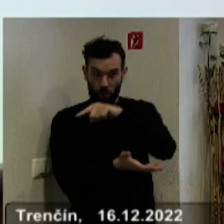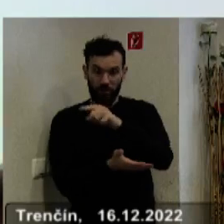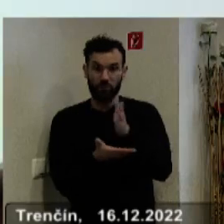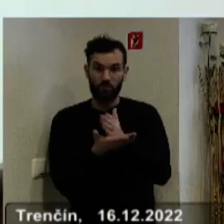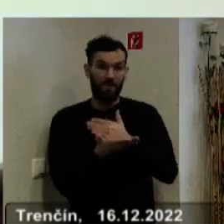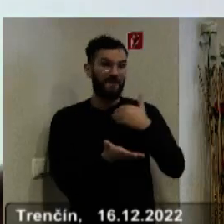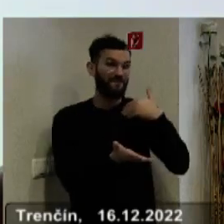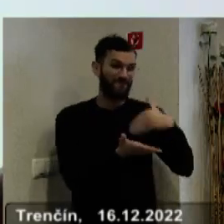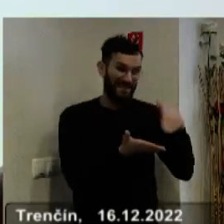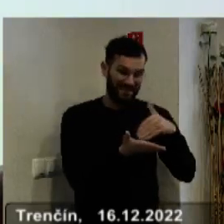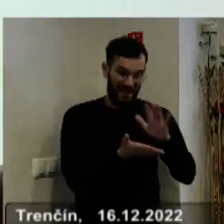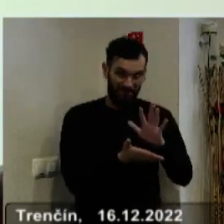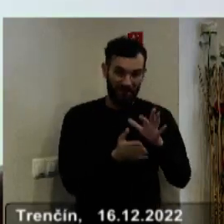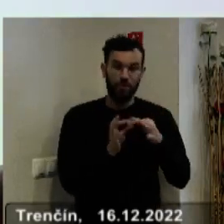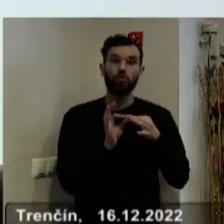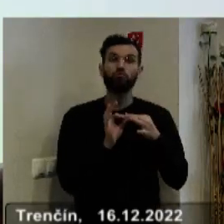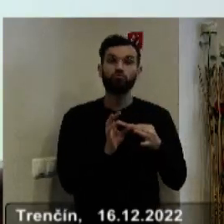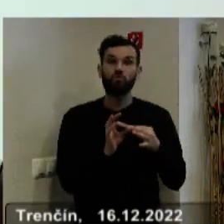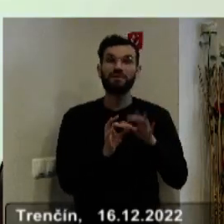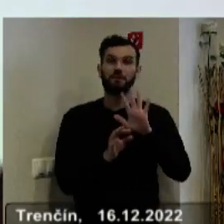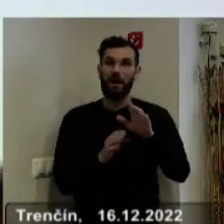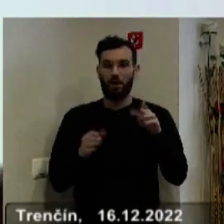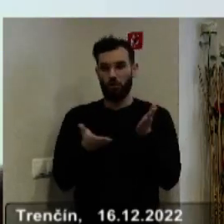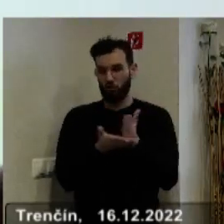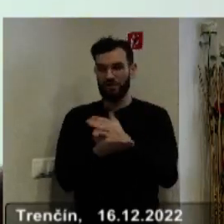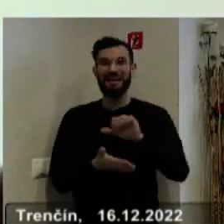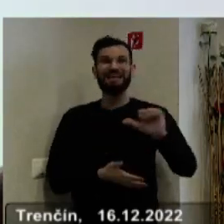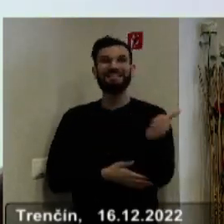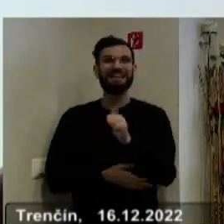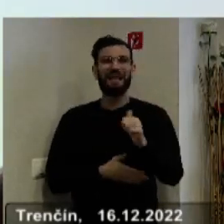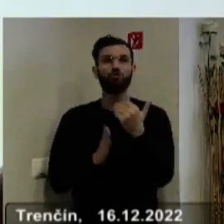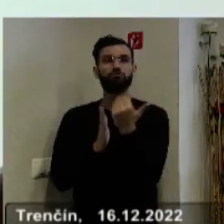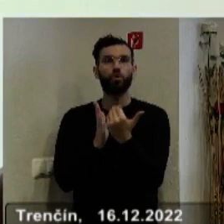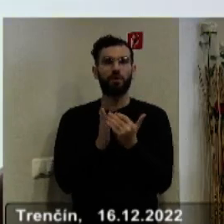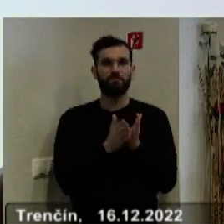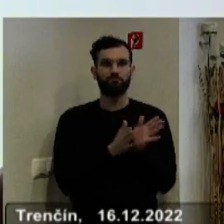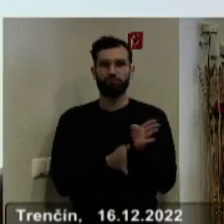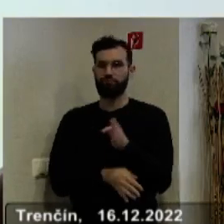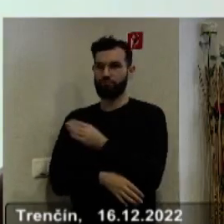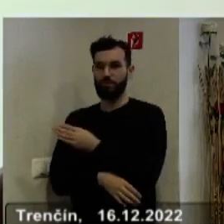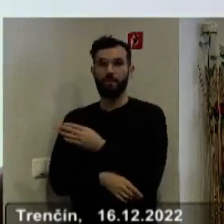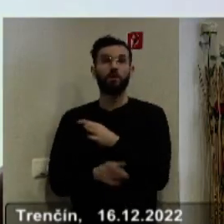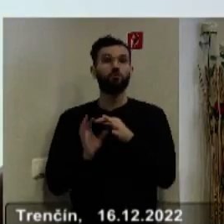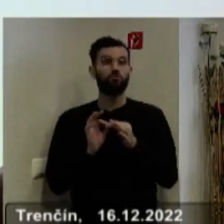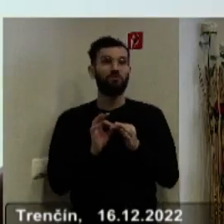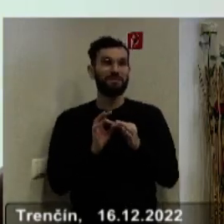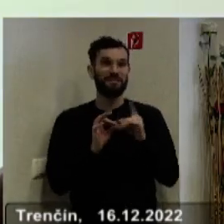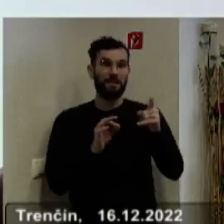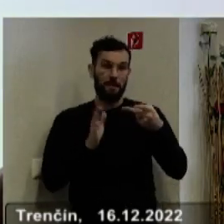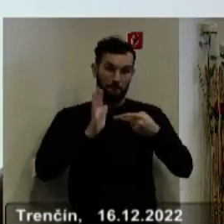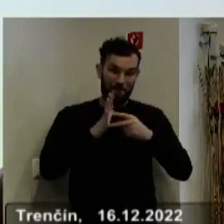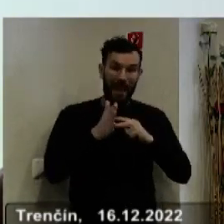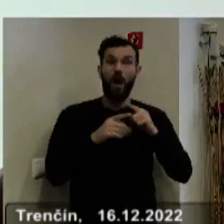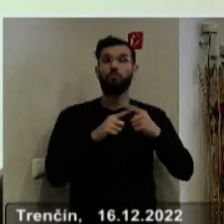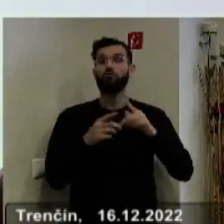Výdavky rozpočtu sú alokované v jedenastich programov so zámermi a cieľmi a je